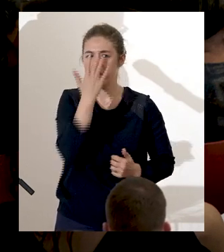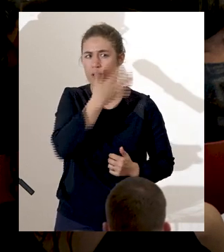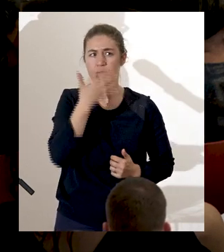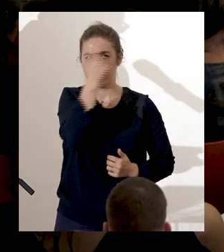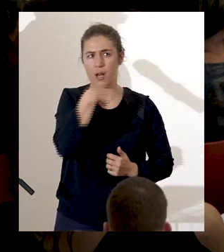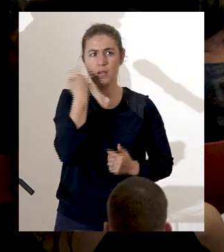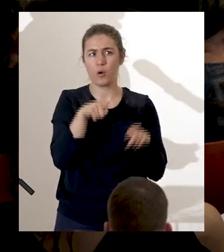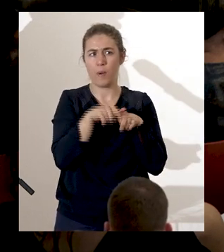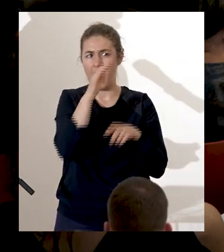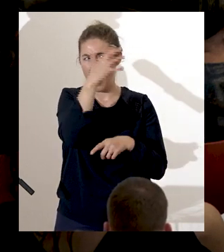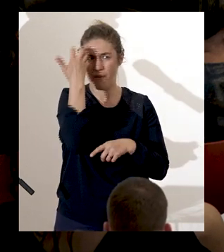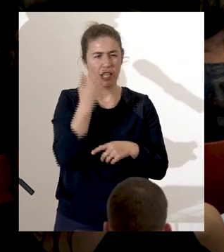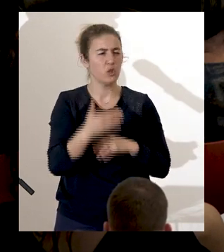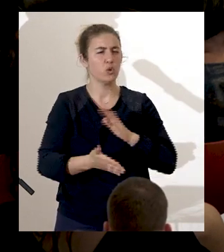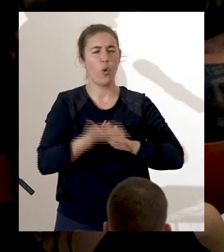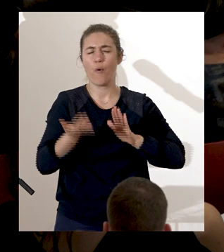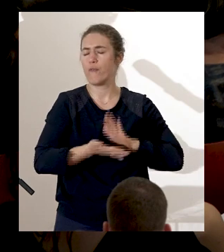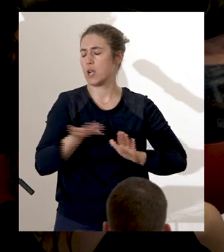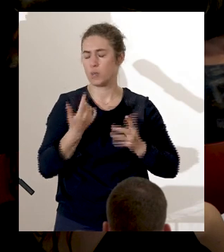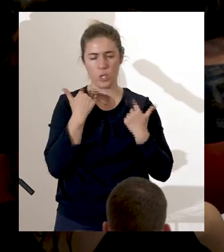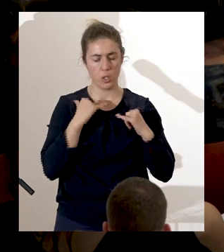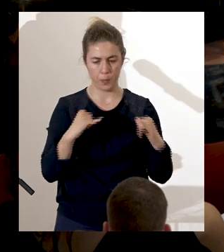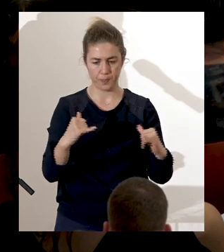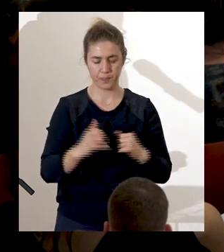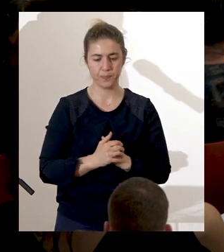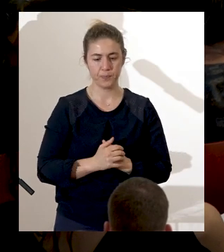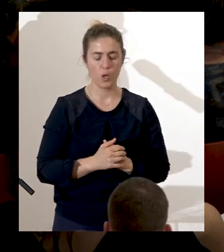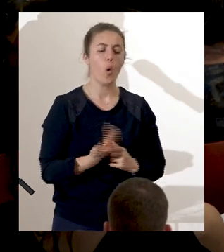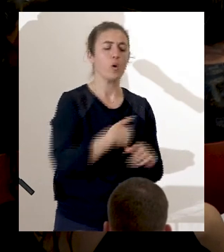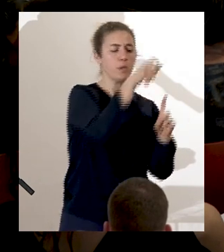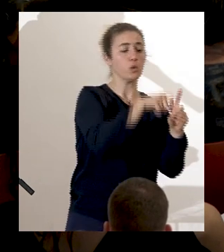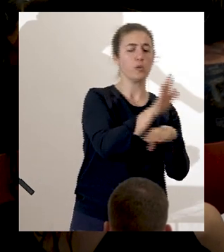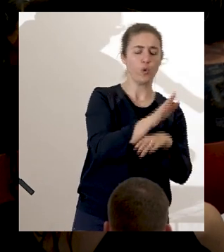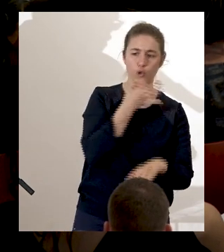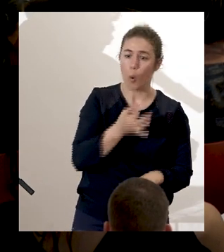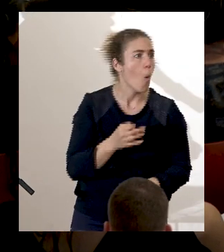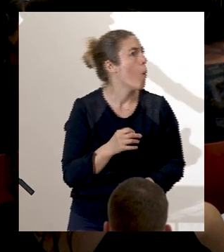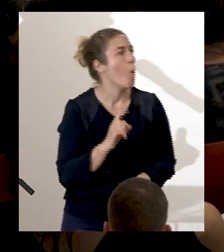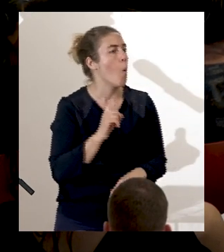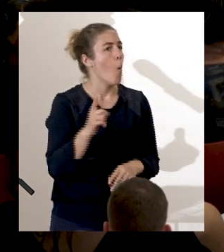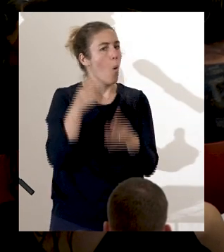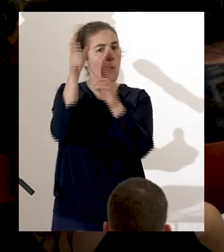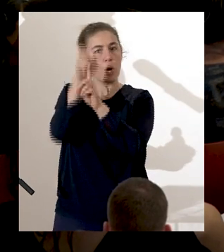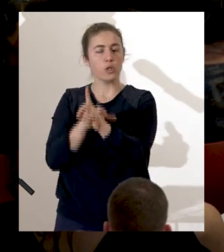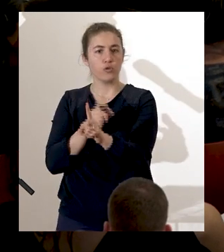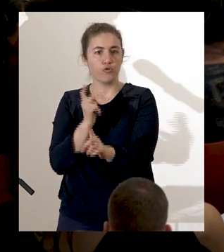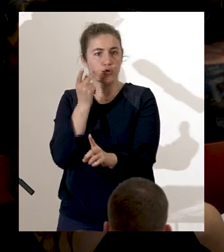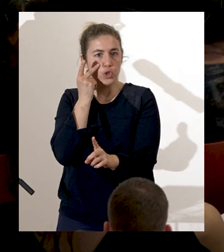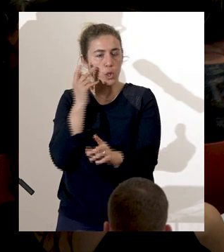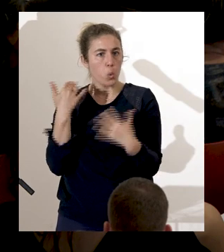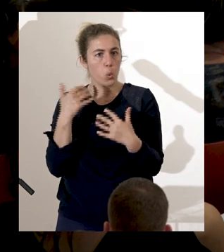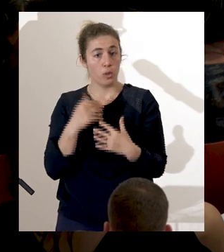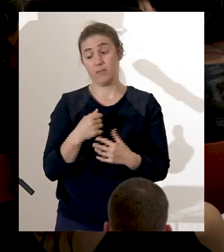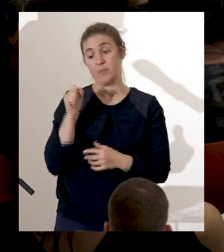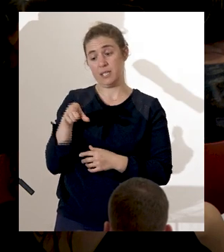et de la sauvagerie dans ses manières. Un autre témoin le décrit, au contraire, comme avec quelque chose de majestueux. C'était